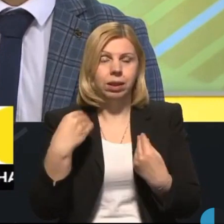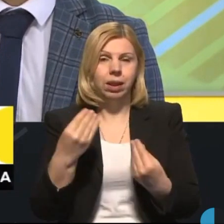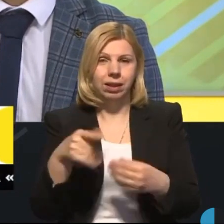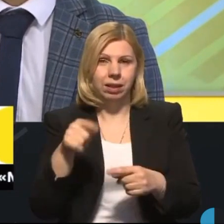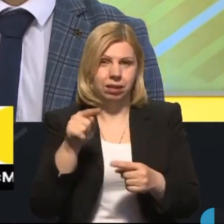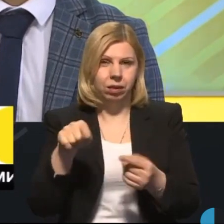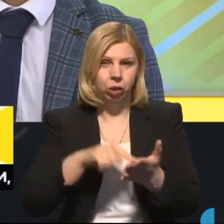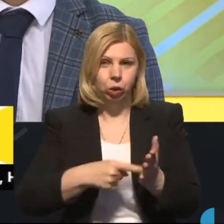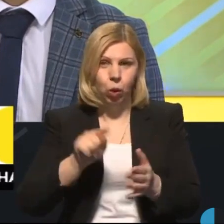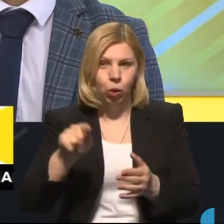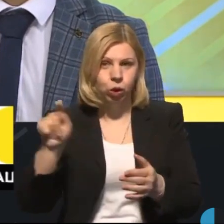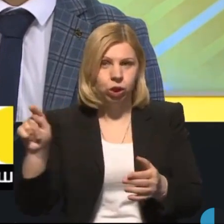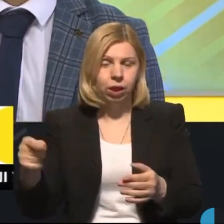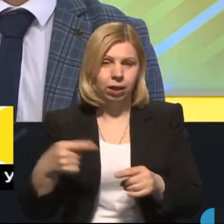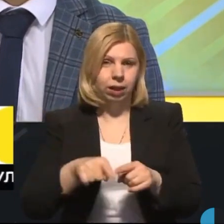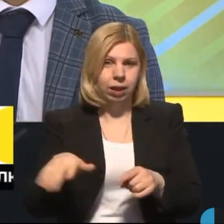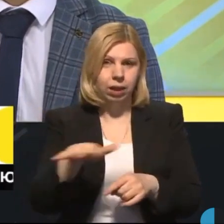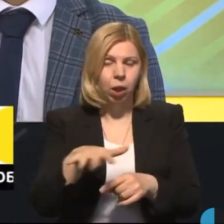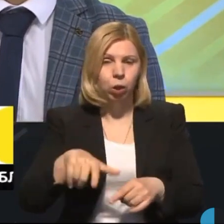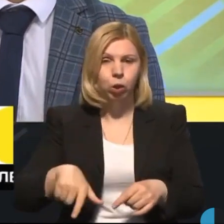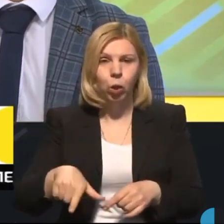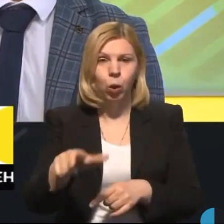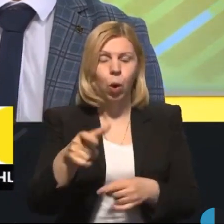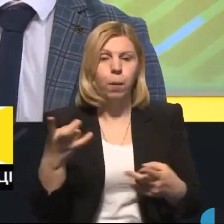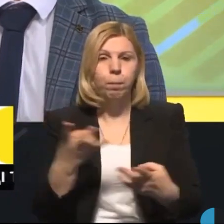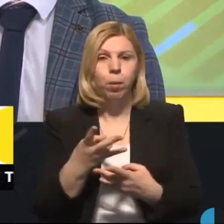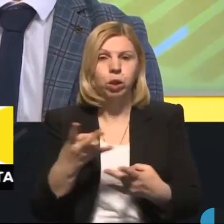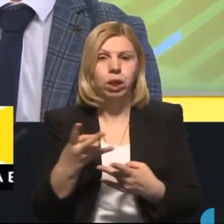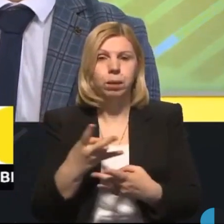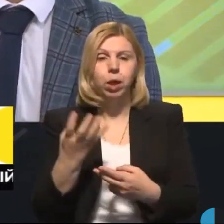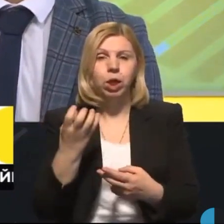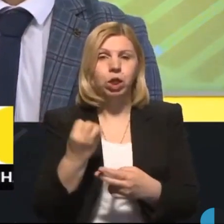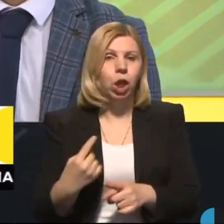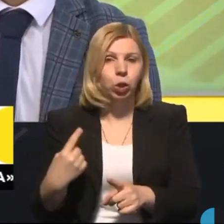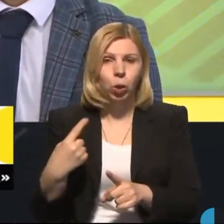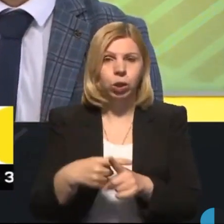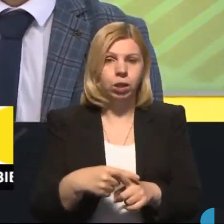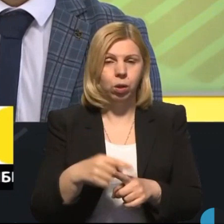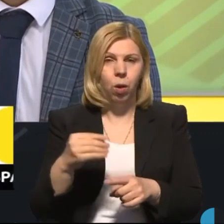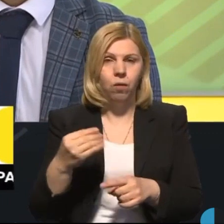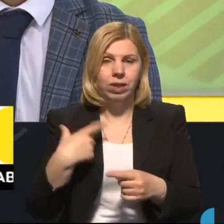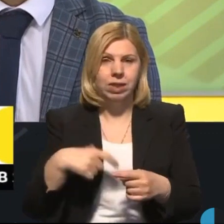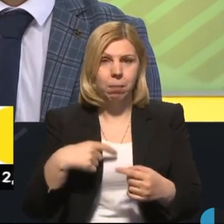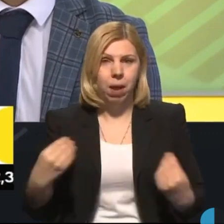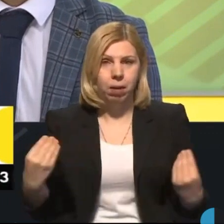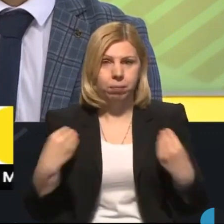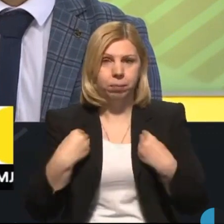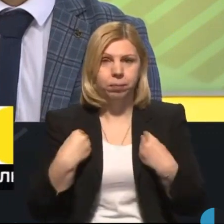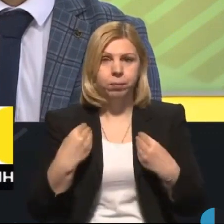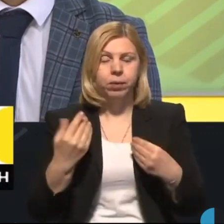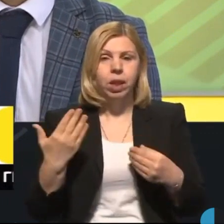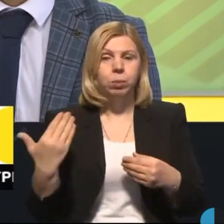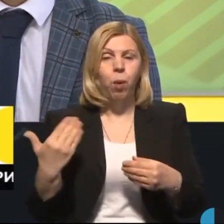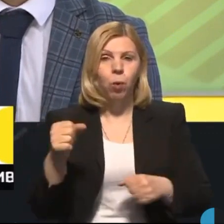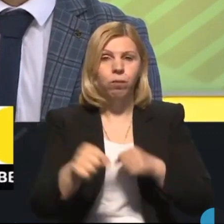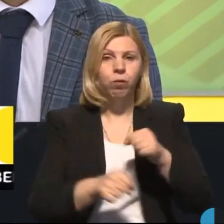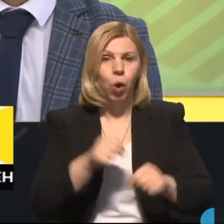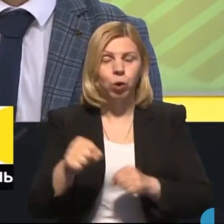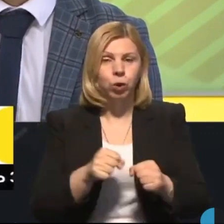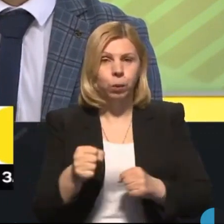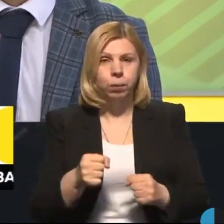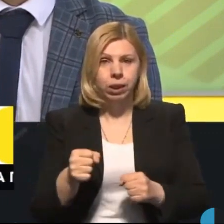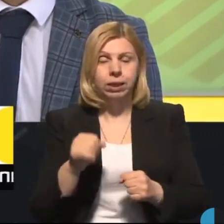даних ділянках і на даних ділянках дороги, потрібно ще додатково позначати себе з боку велосипедиста.